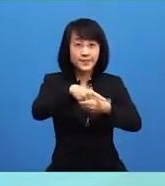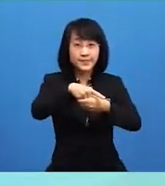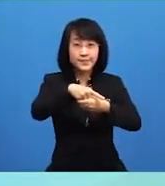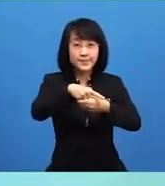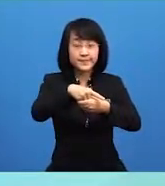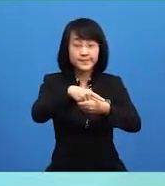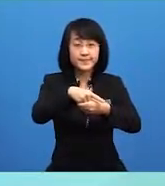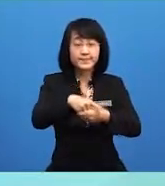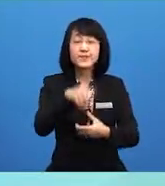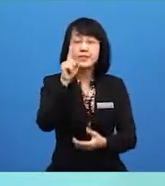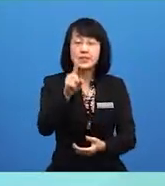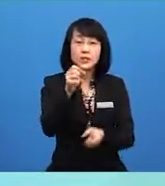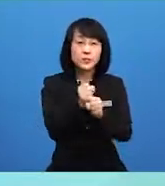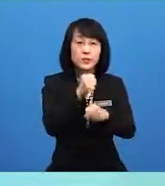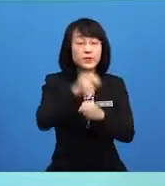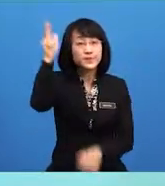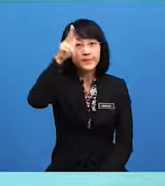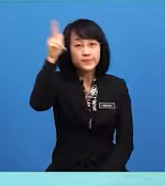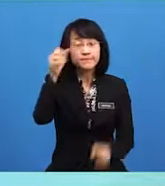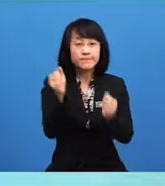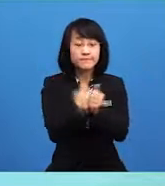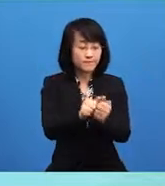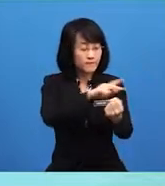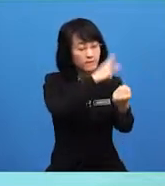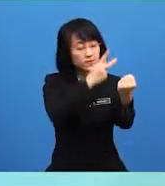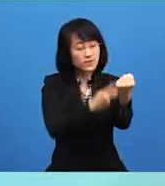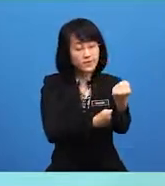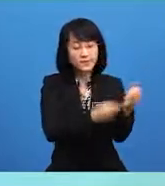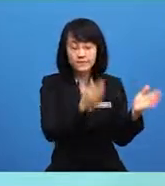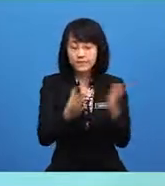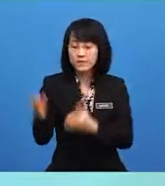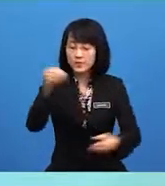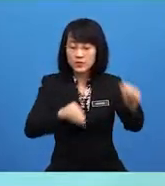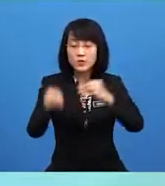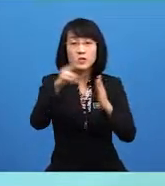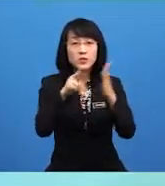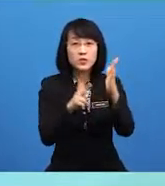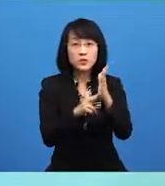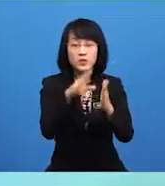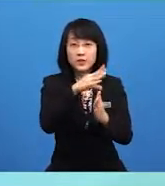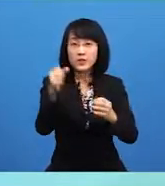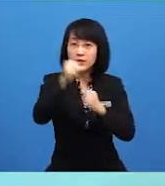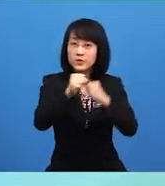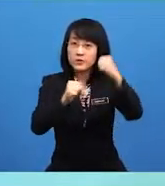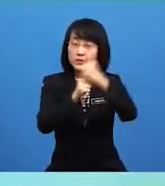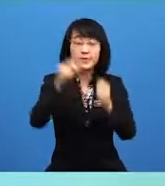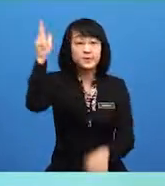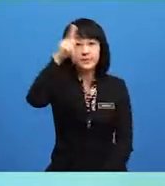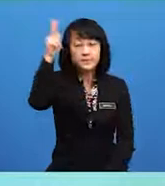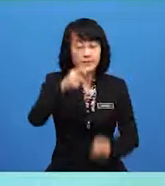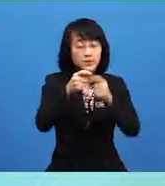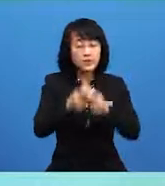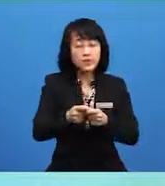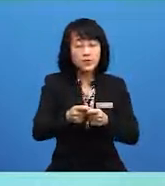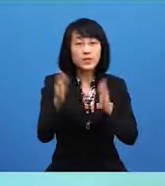suatu bentuk kerajaan dengan kuasa menggubal undang-undang dan struktur kerajaan ditentukan oleh